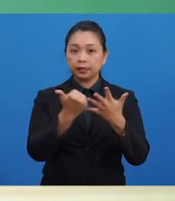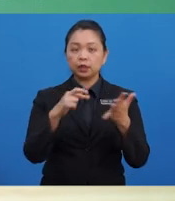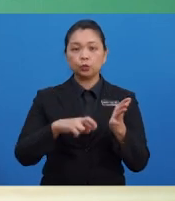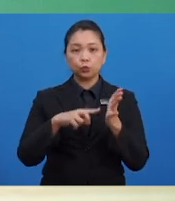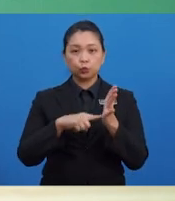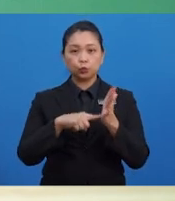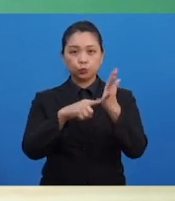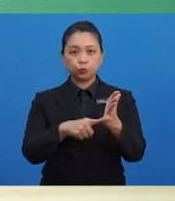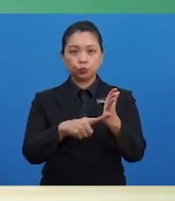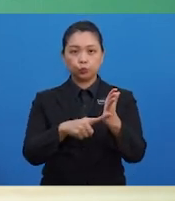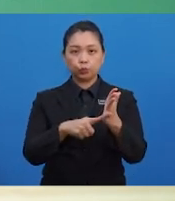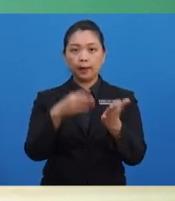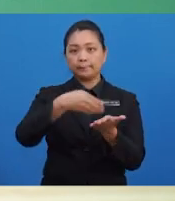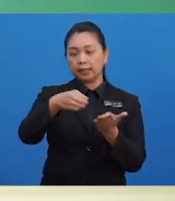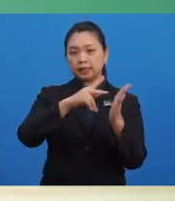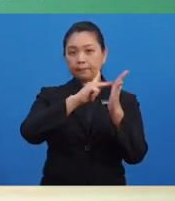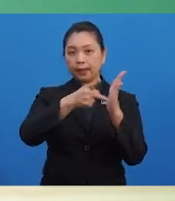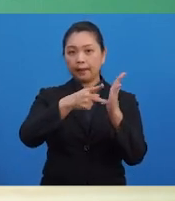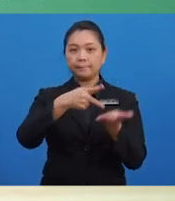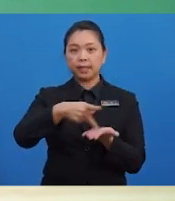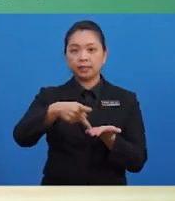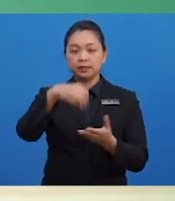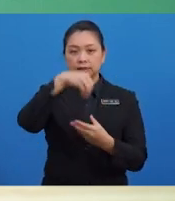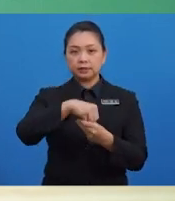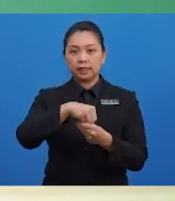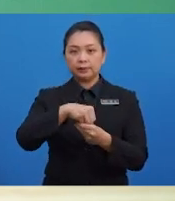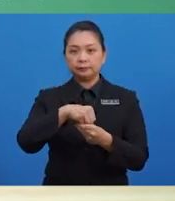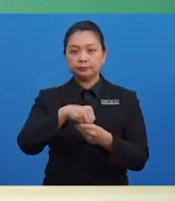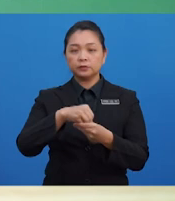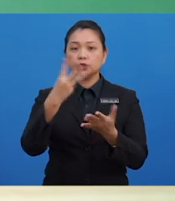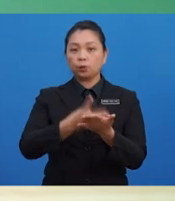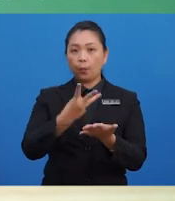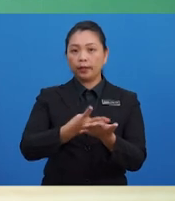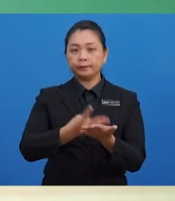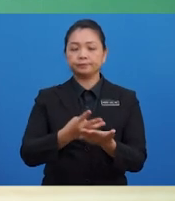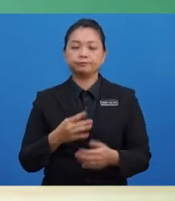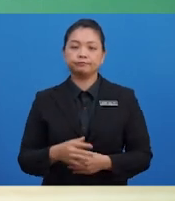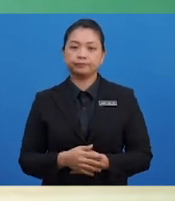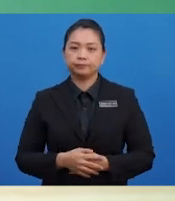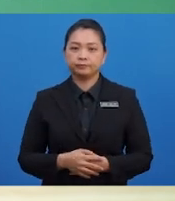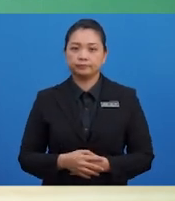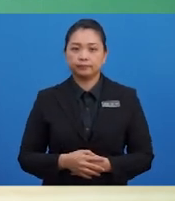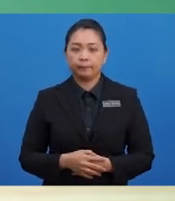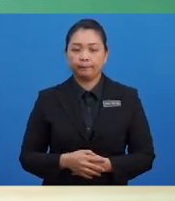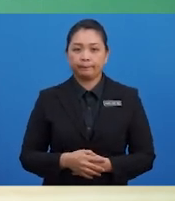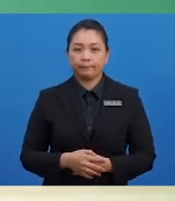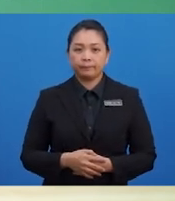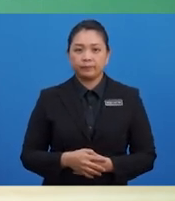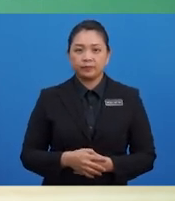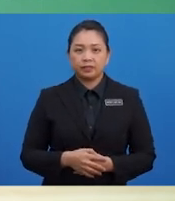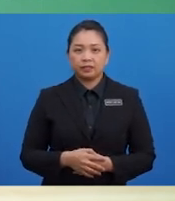perabaya dalam penyata kedudukan keuangan pada 31 Disember 2019.